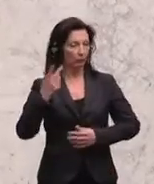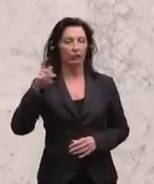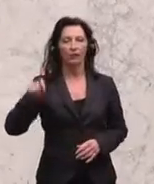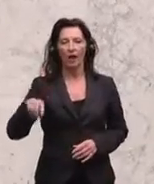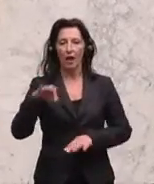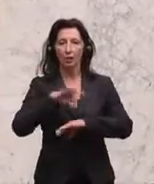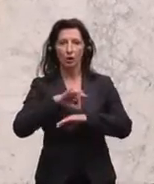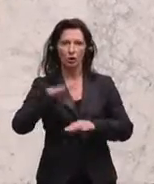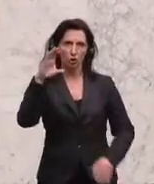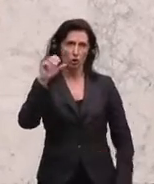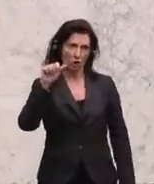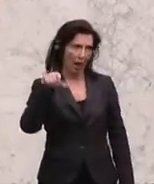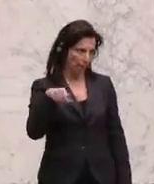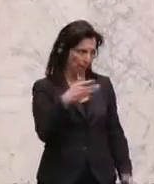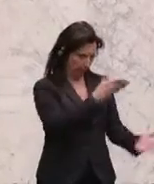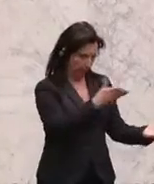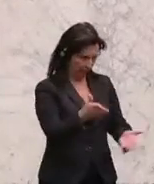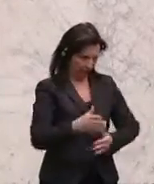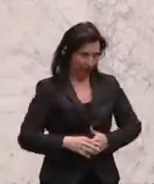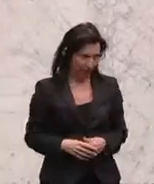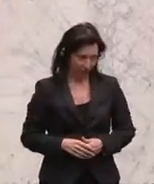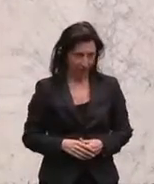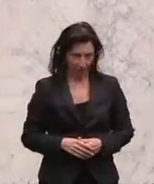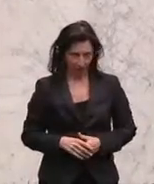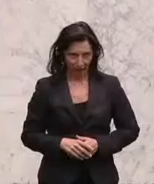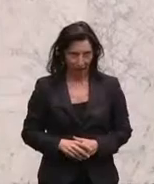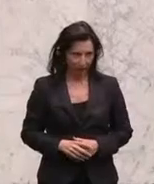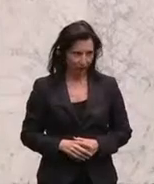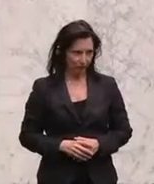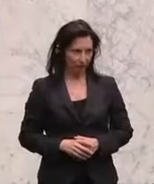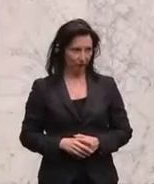Nächster Redner, Josef Tschapp, SPÖ.